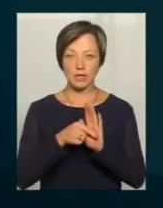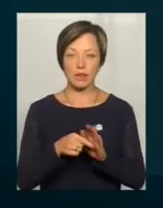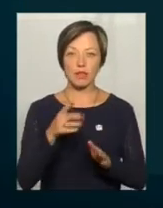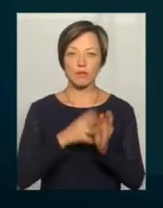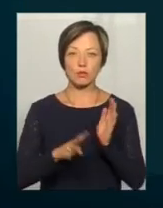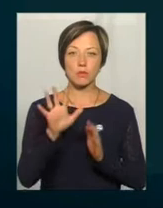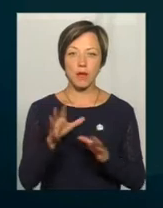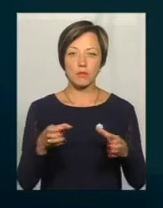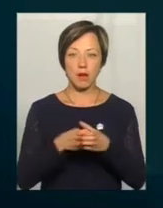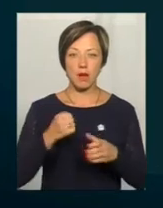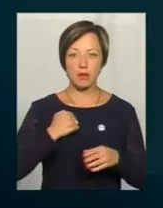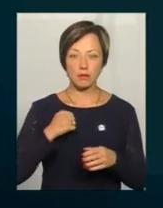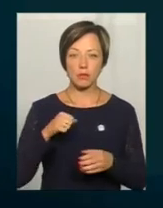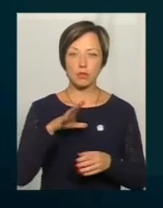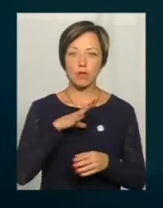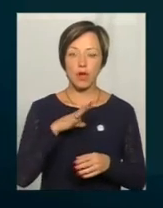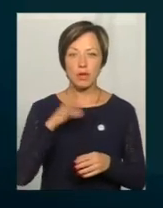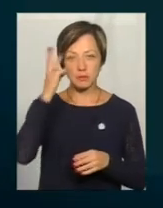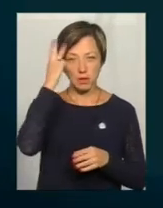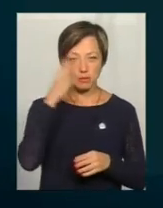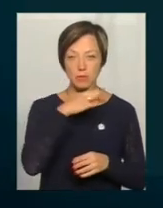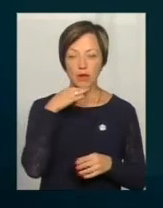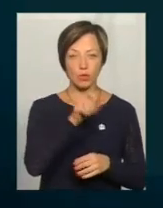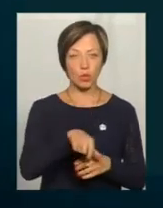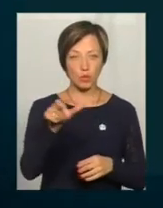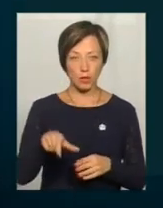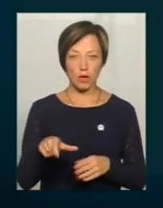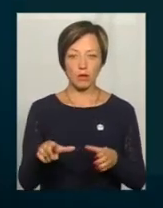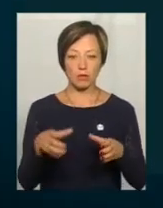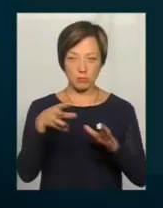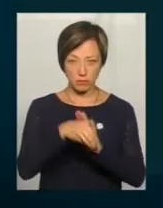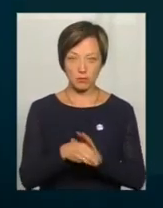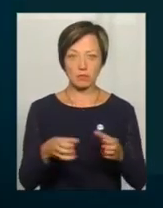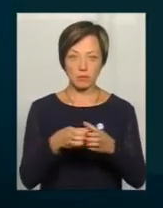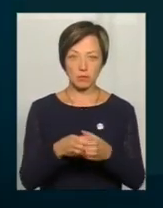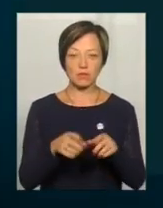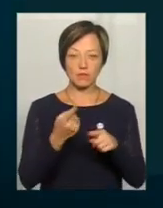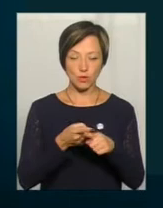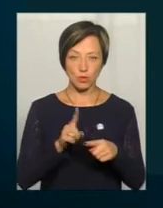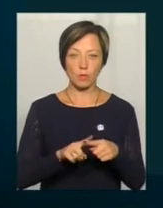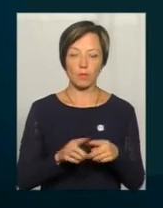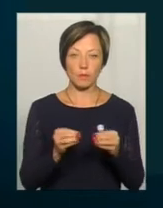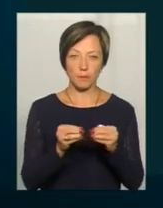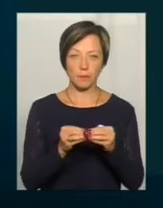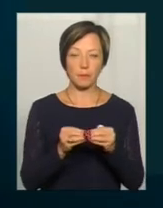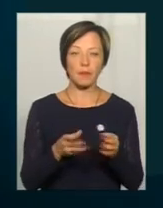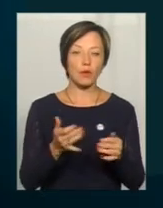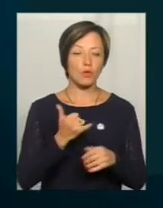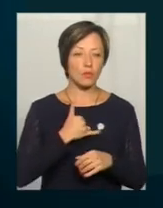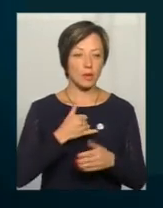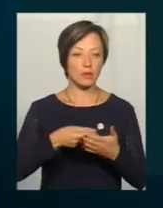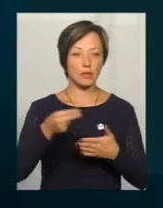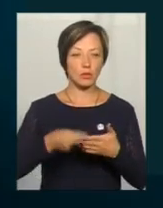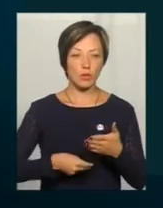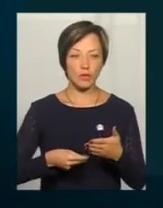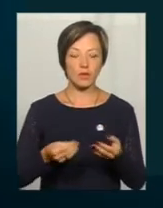бригада стояла на Бутовці. З Смельницького багато людей стояло теж у цьому підрозділі. У мене довідка